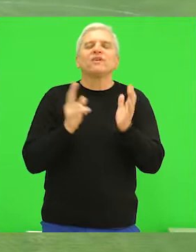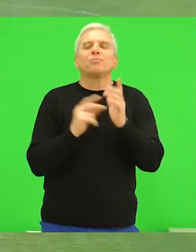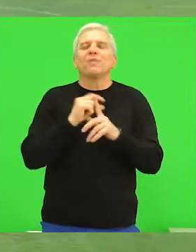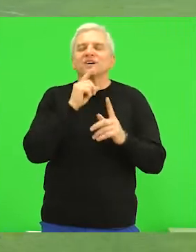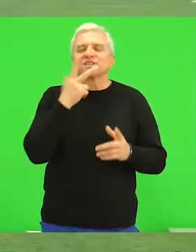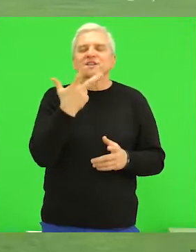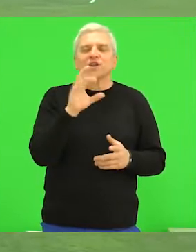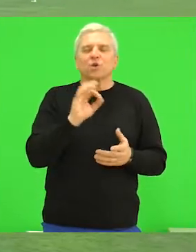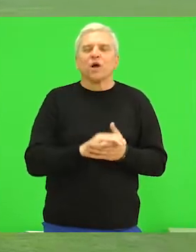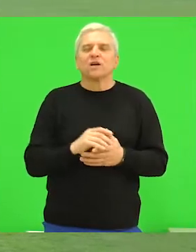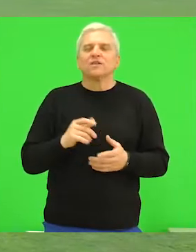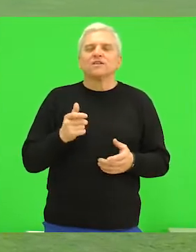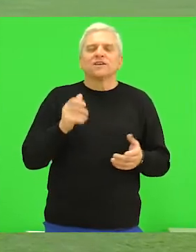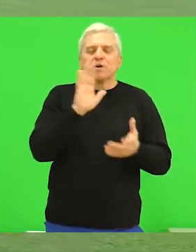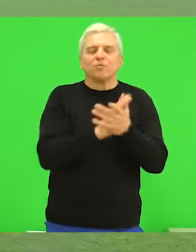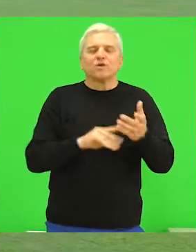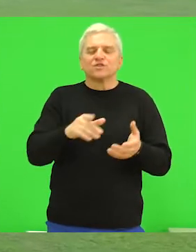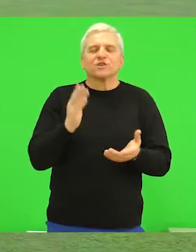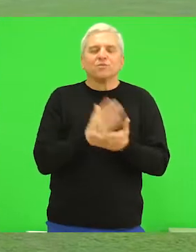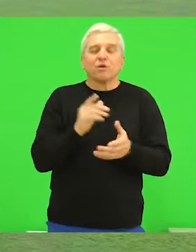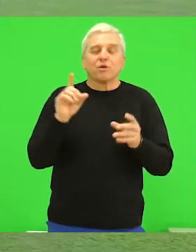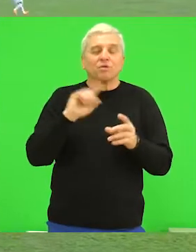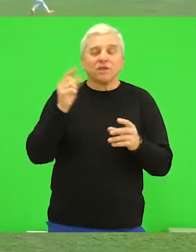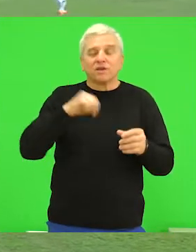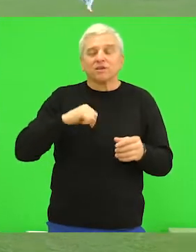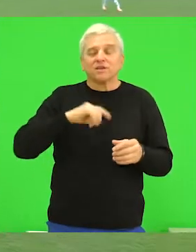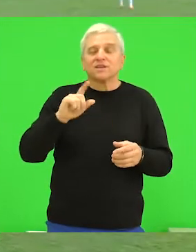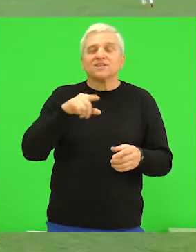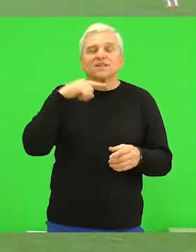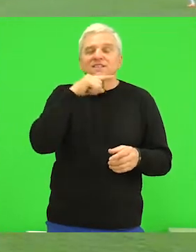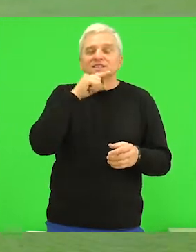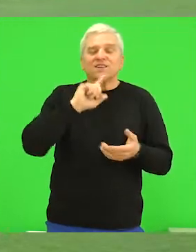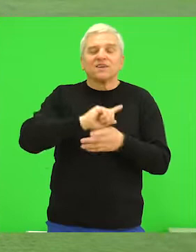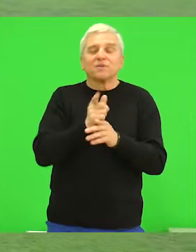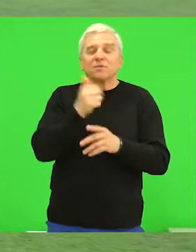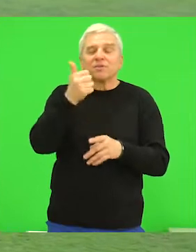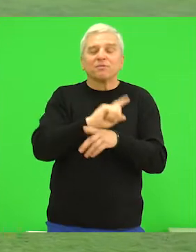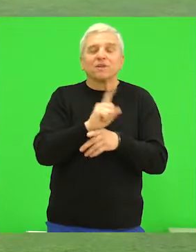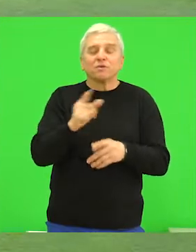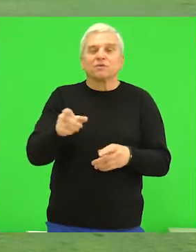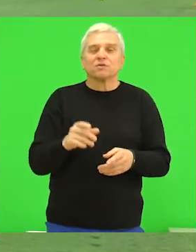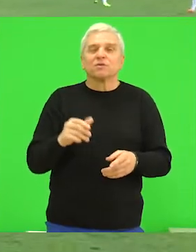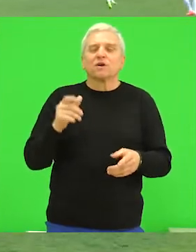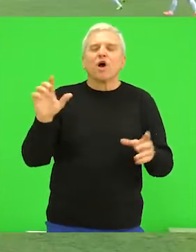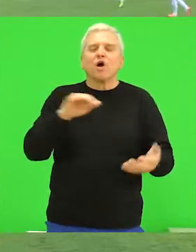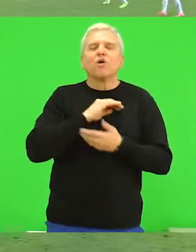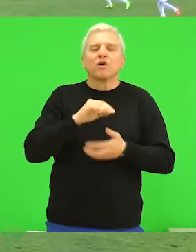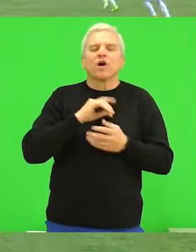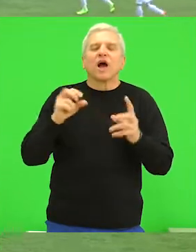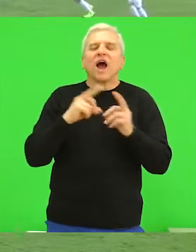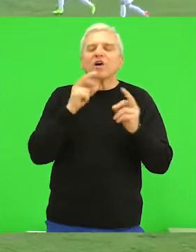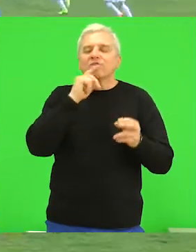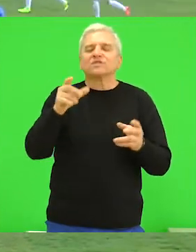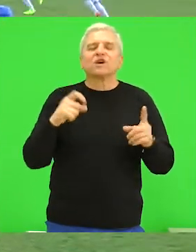Pazara rezultatom 3-0. Start utakmice veoma neobičan, crveni karton sjevnuje već u prvo minutu meča. Start golmana